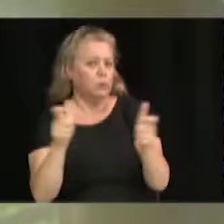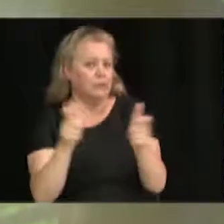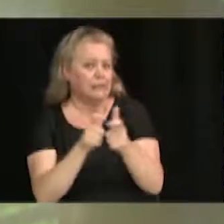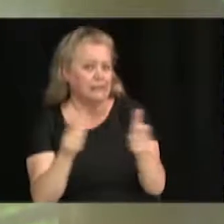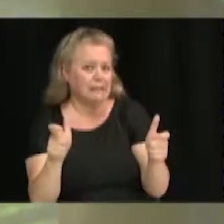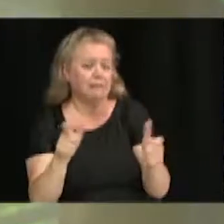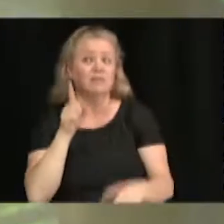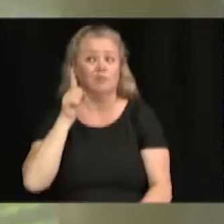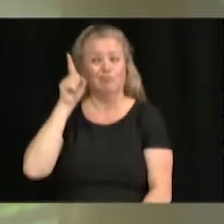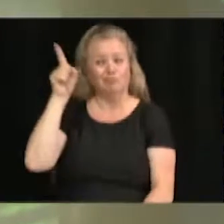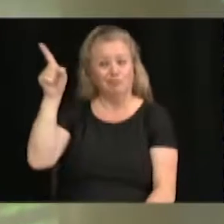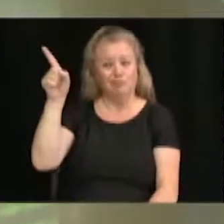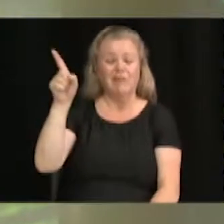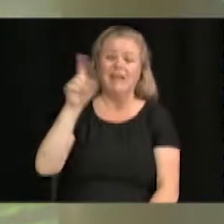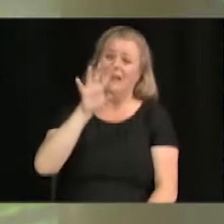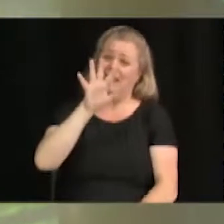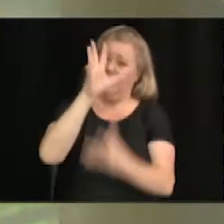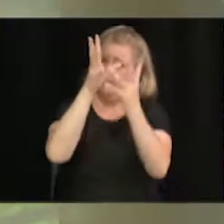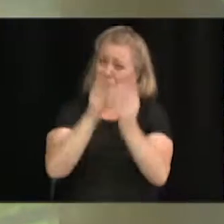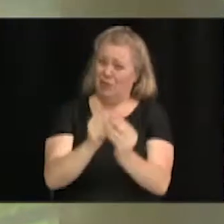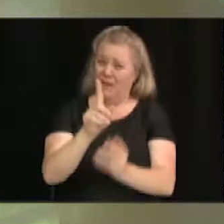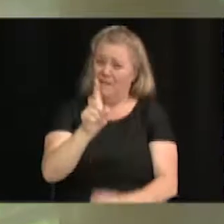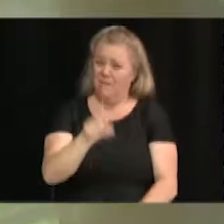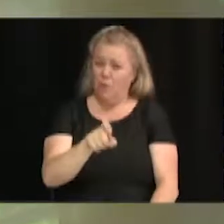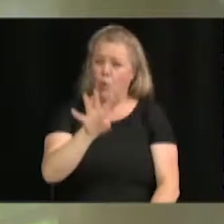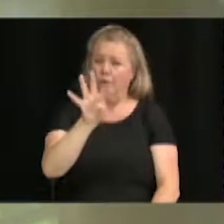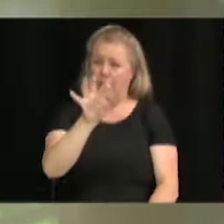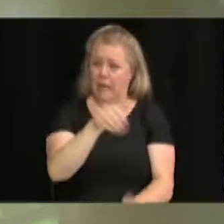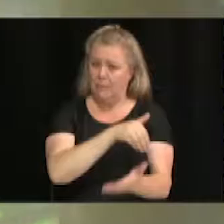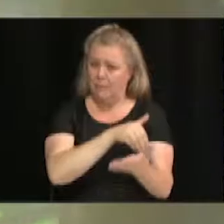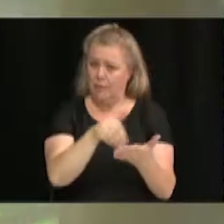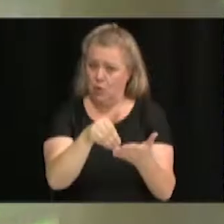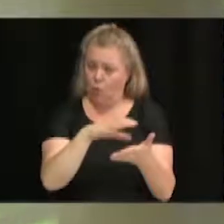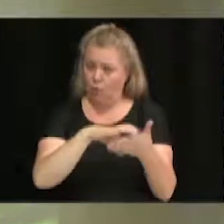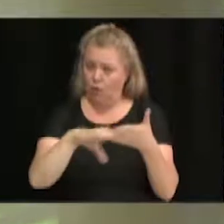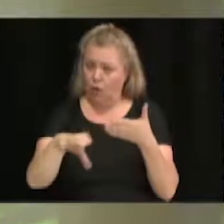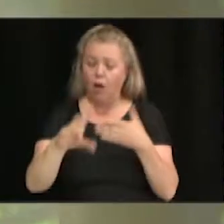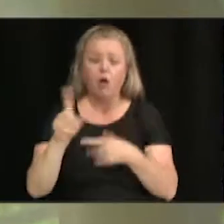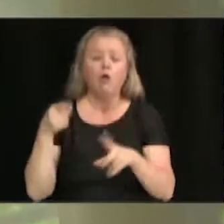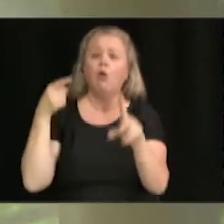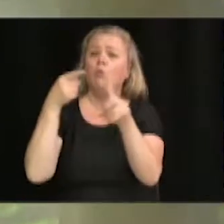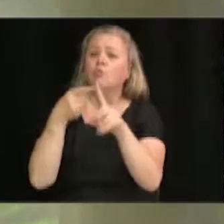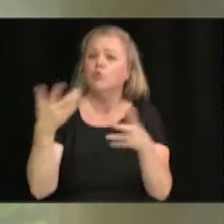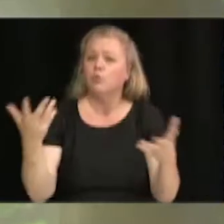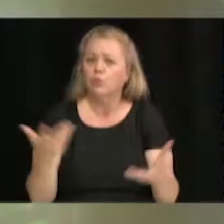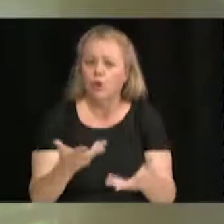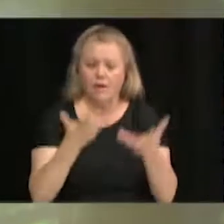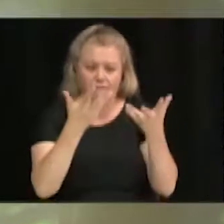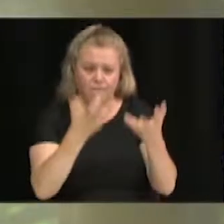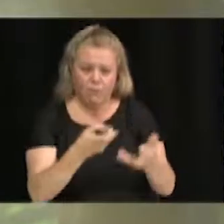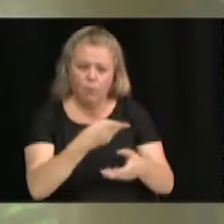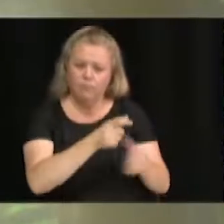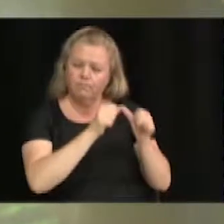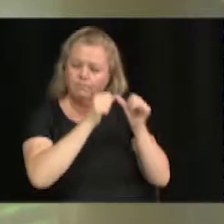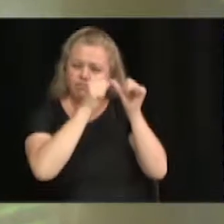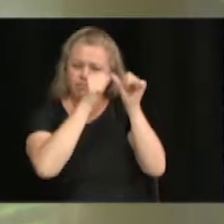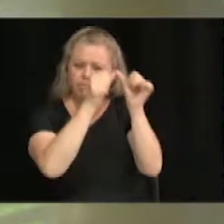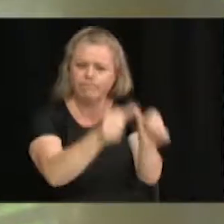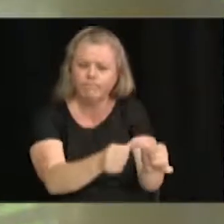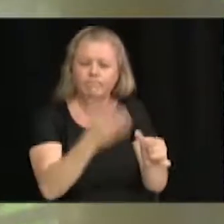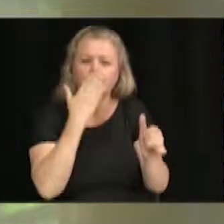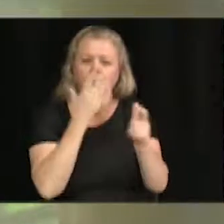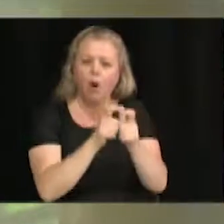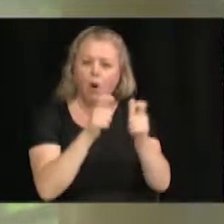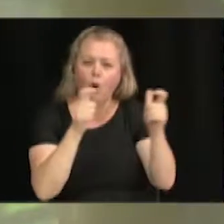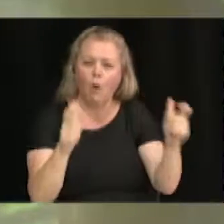40 millions de dollars qui est recherché pour réaliser ces travaux. L'objectif demeure d'assurer la pérennité de l'accès à la principale source d'eau potable de la